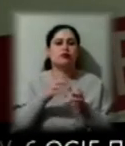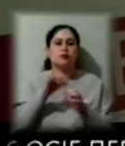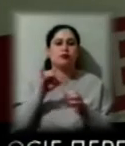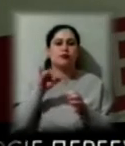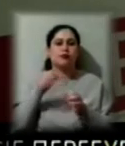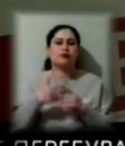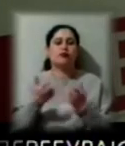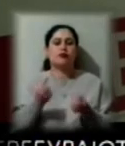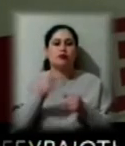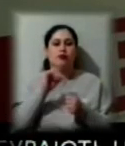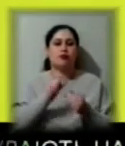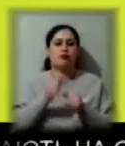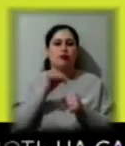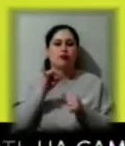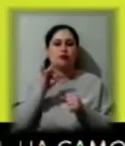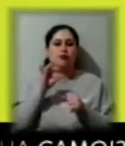коронавірусною інфекцією.